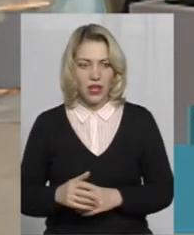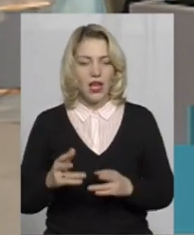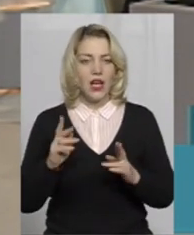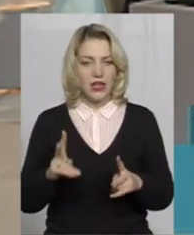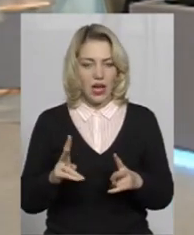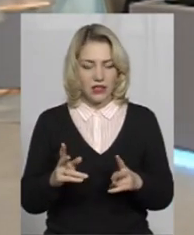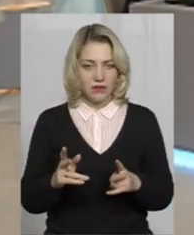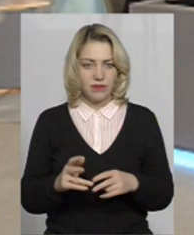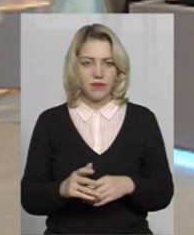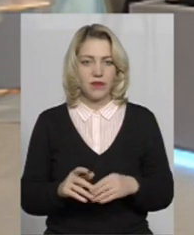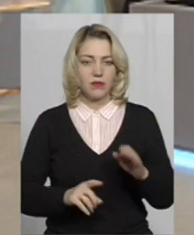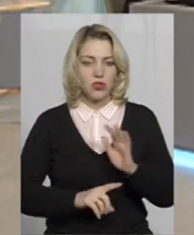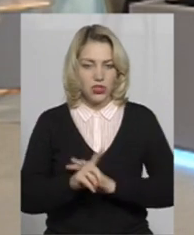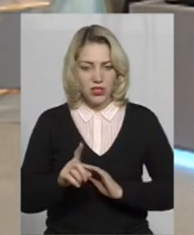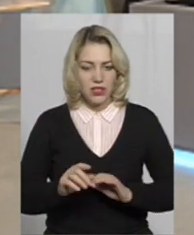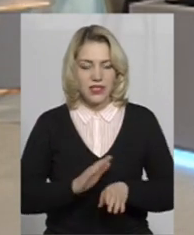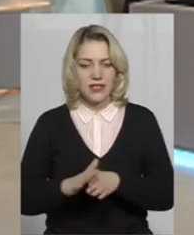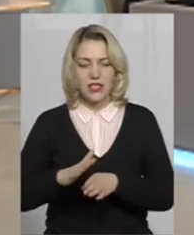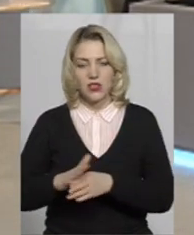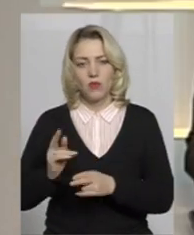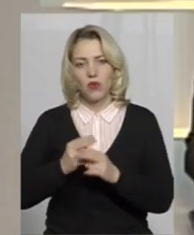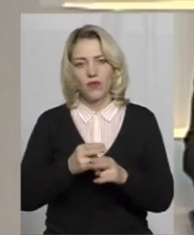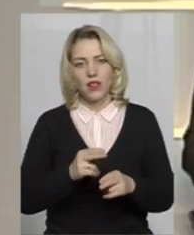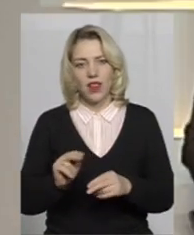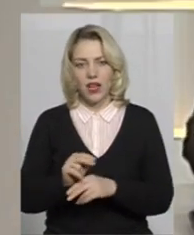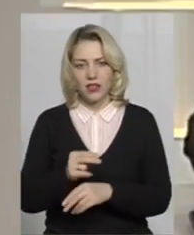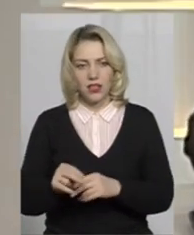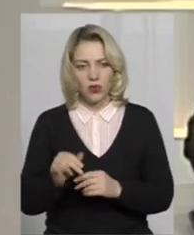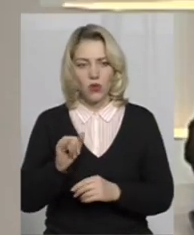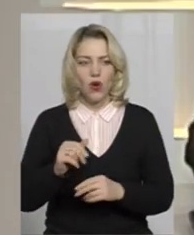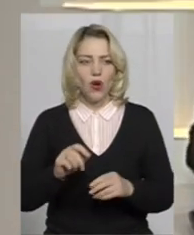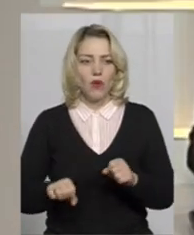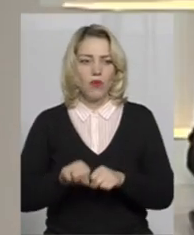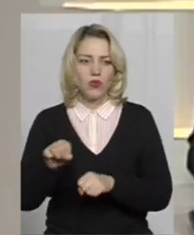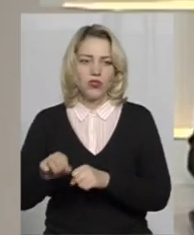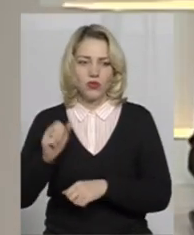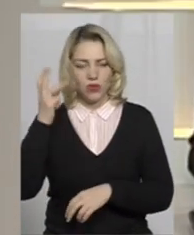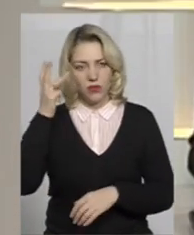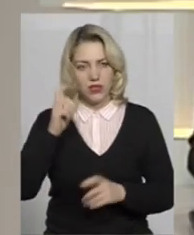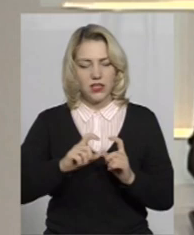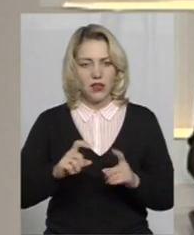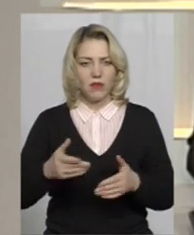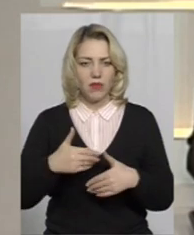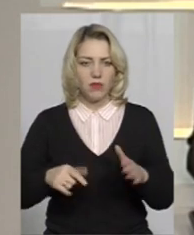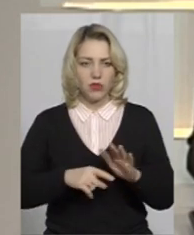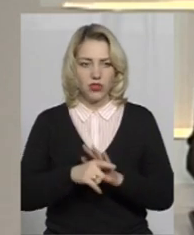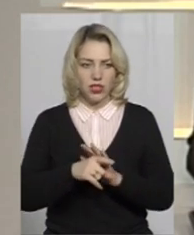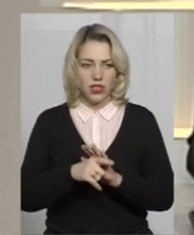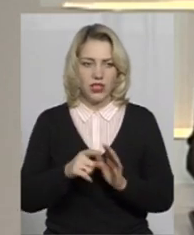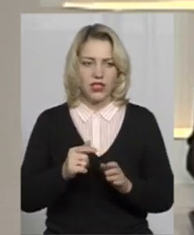яким чином почали здійснювати профілактику правопорушень у Хмельницьких школах? Ми почали